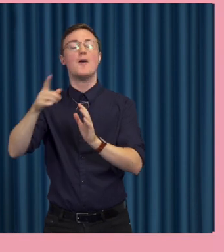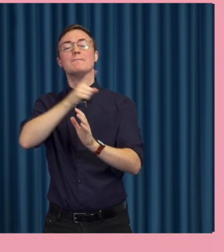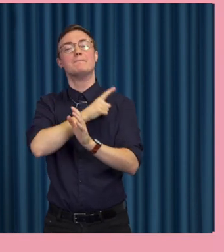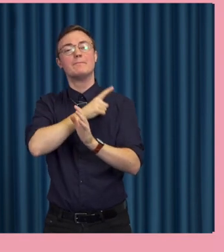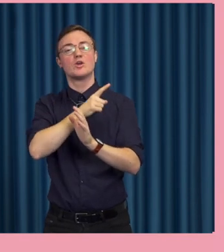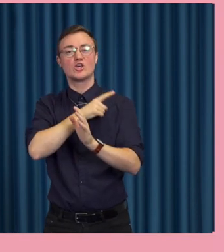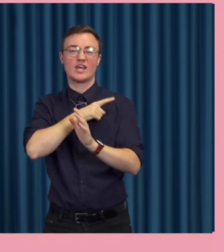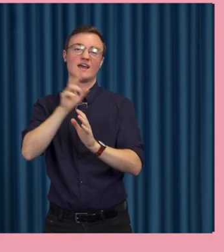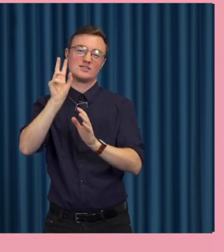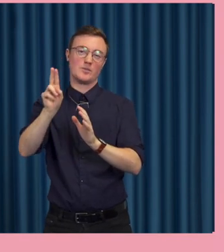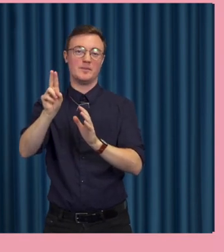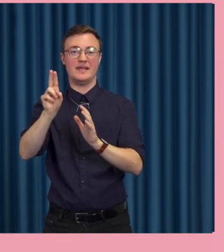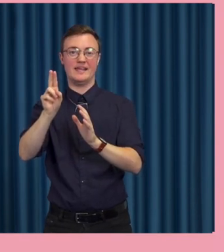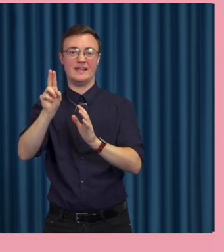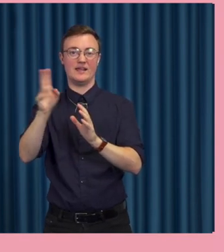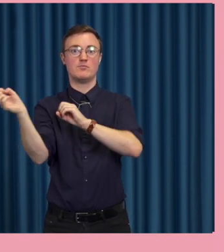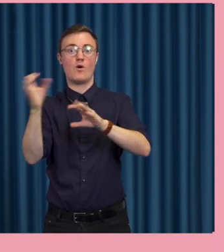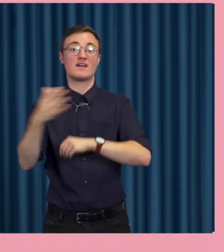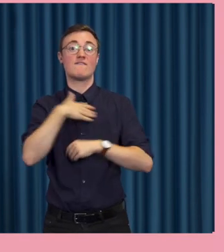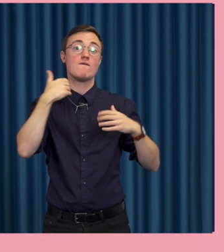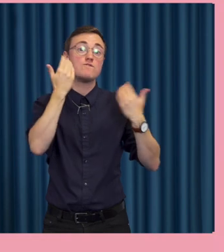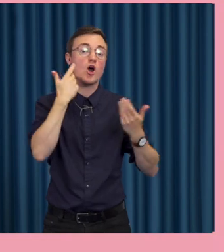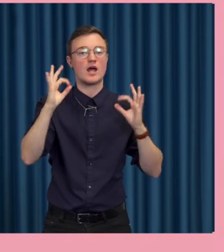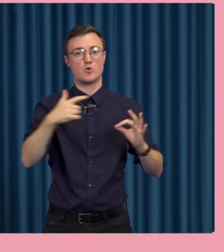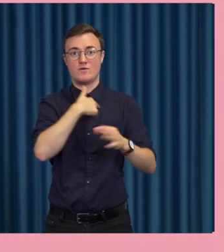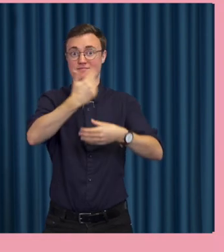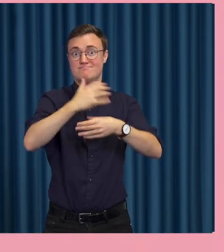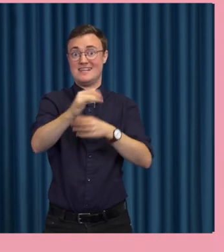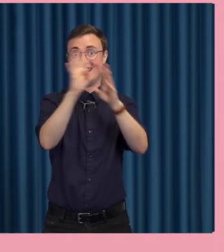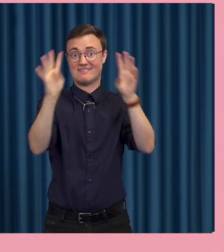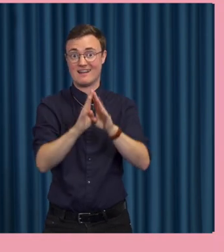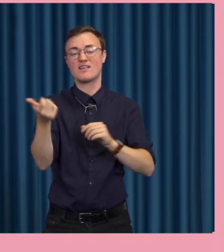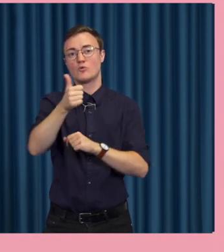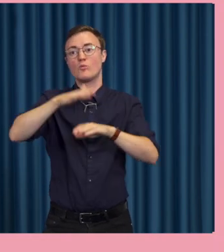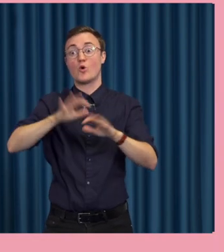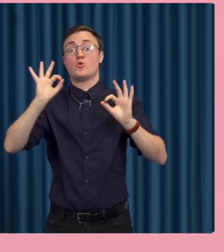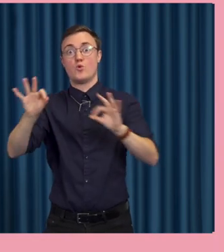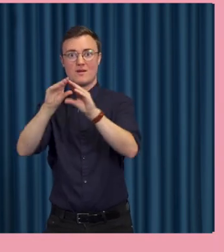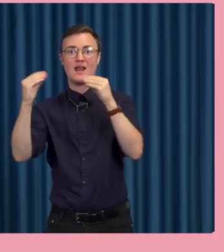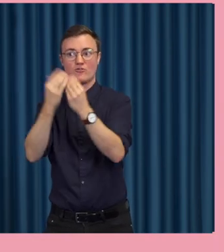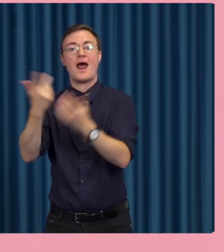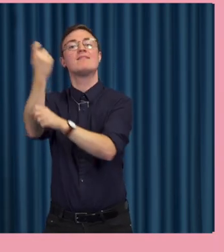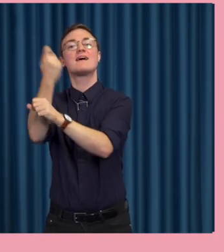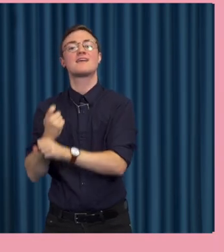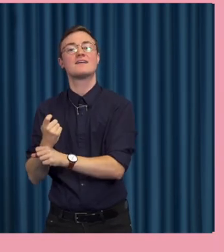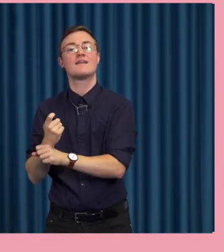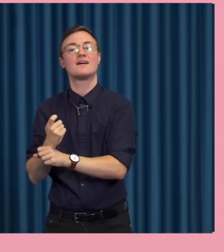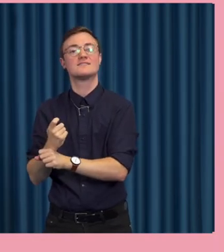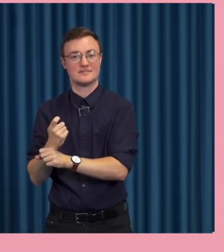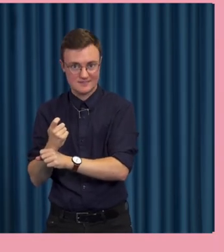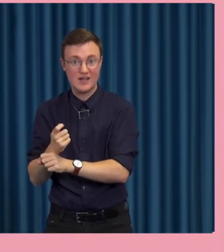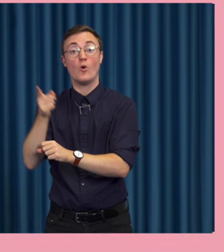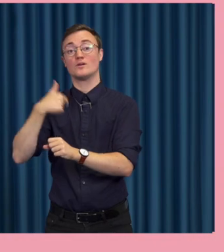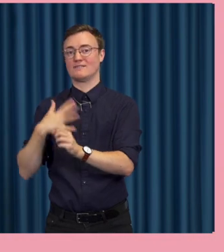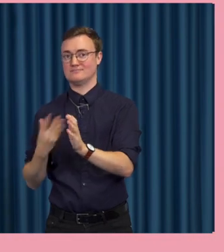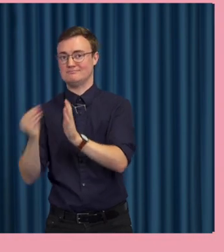Att det är ju mycket av det som spelar ut på vardag hur vi kan agera och så på nätet beror ju på hur man har designat det. Och här lägger jag på